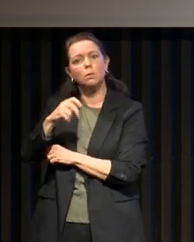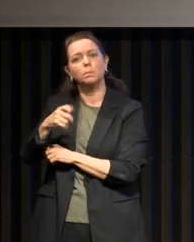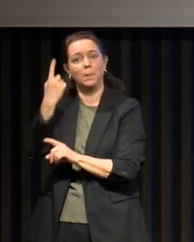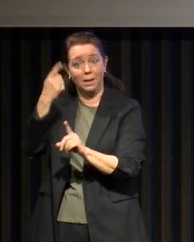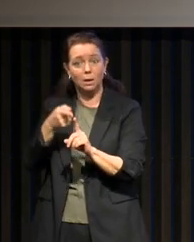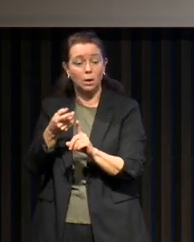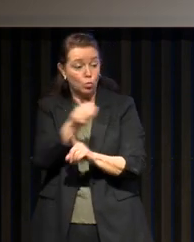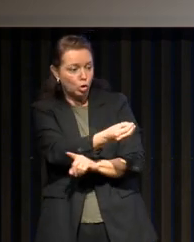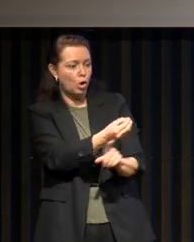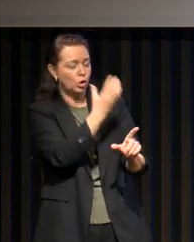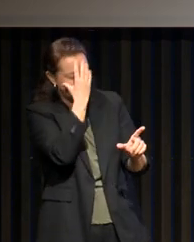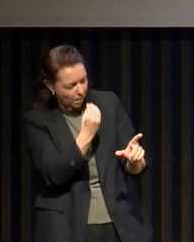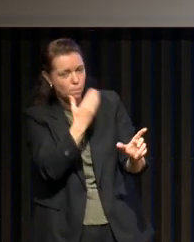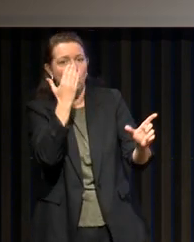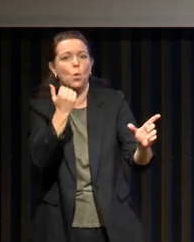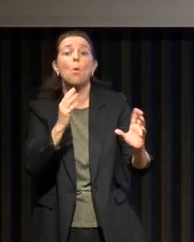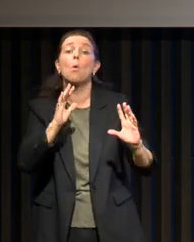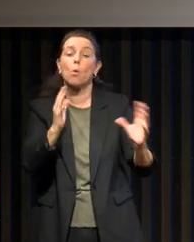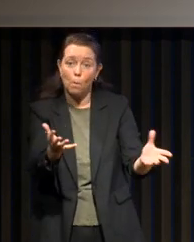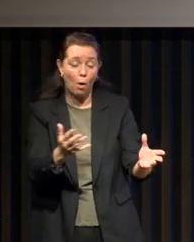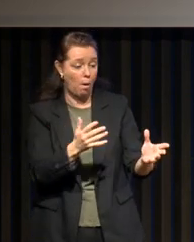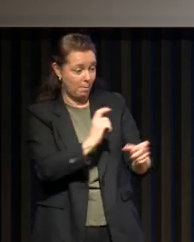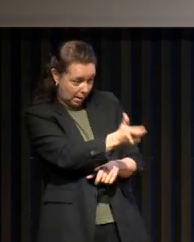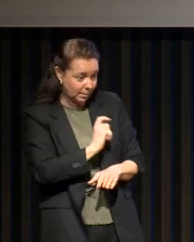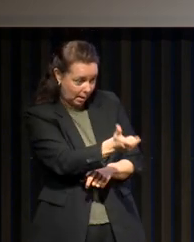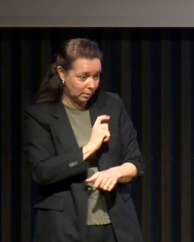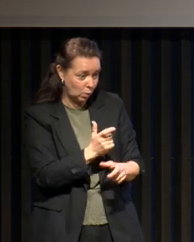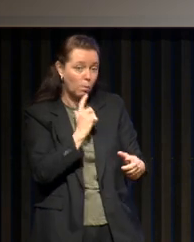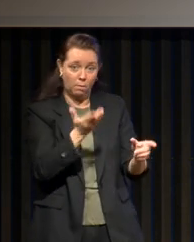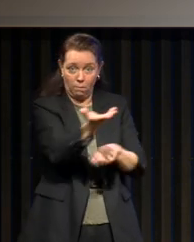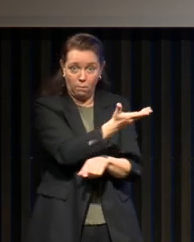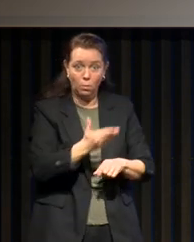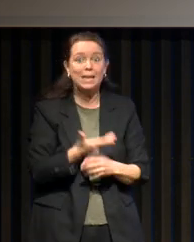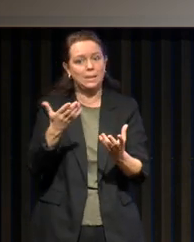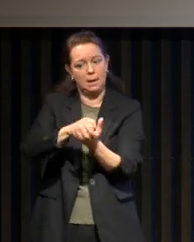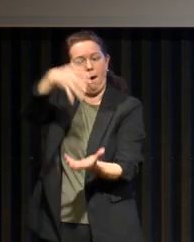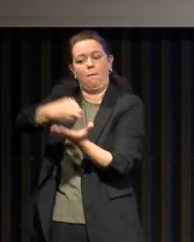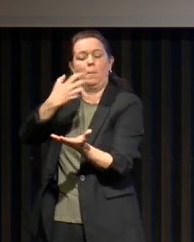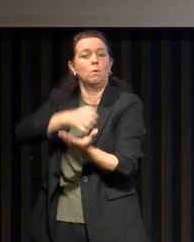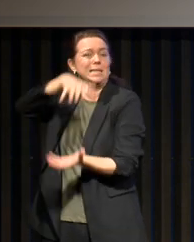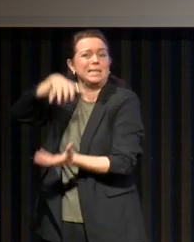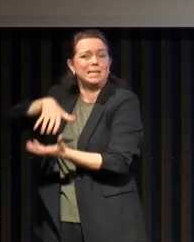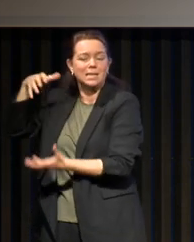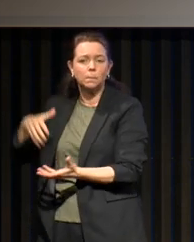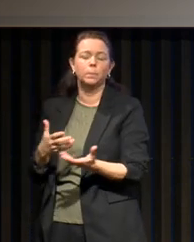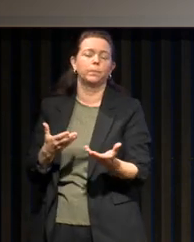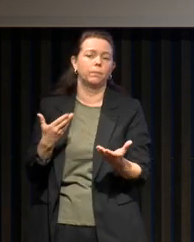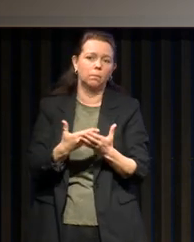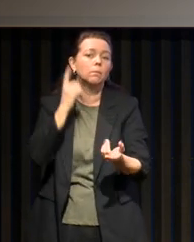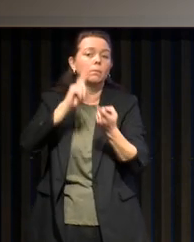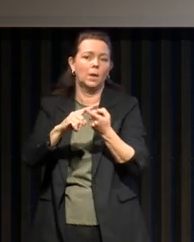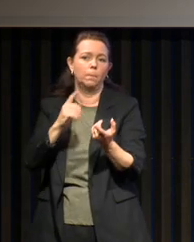d'améliorer votre sommeil par des interactions individualisées avec vous. Enjeu du big data, enjeu de la santé numérique.